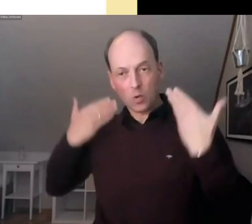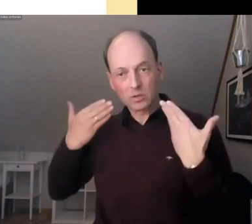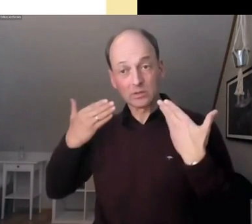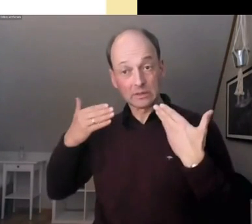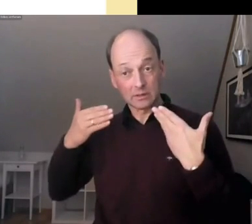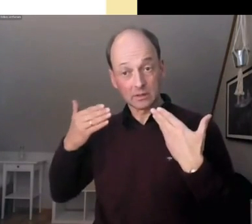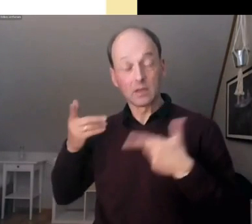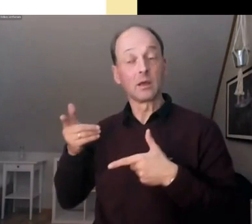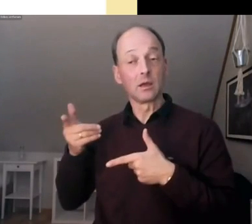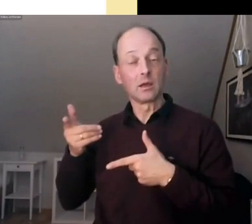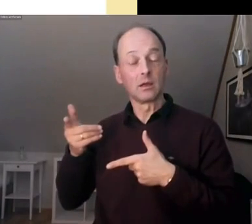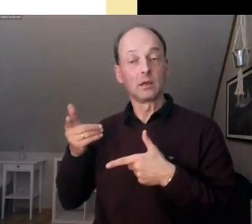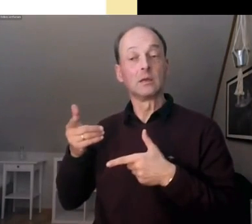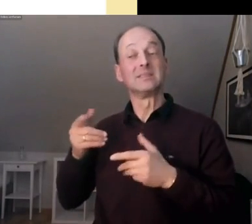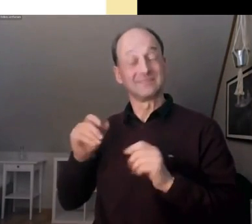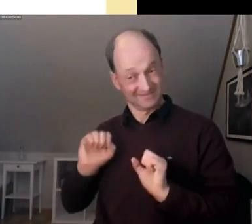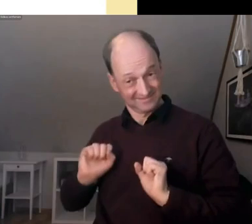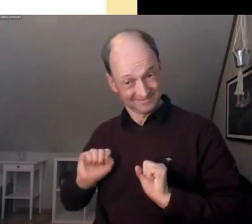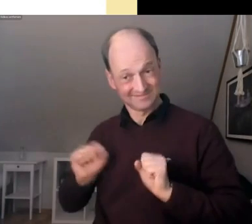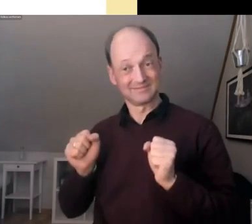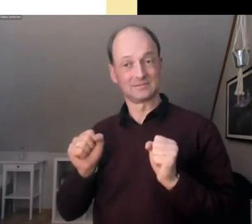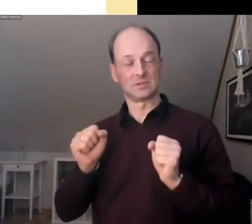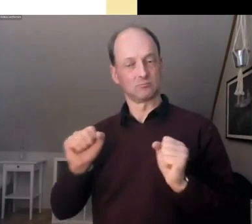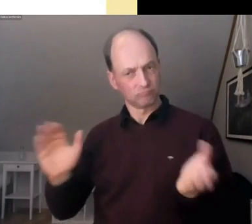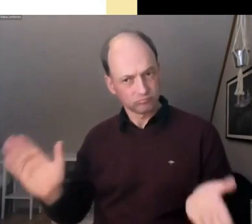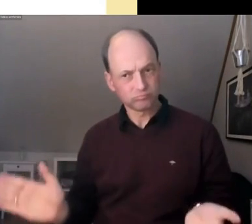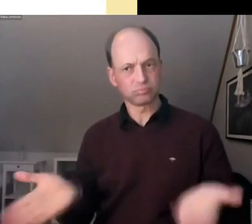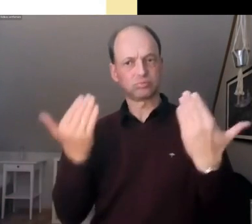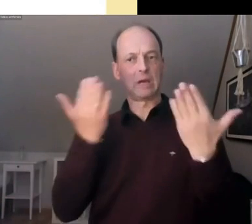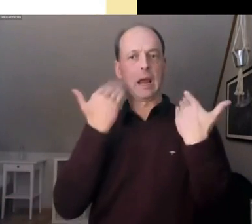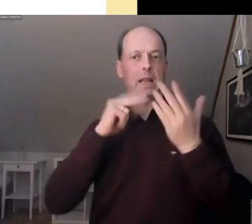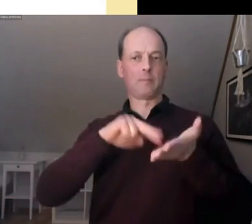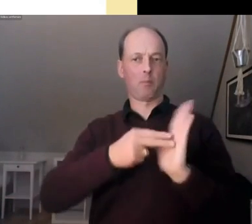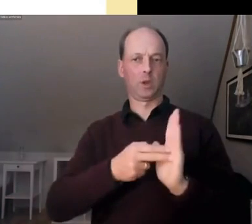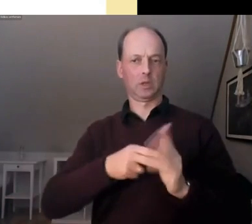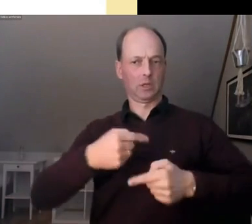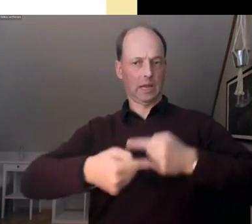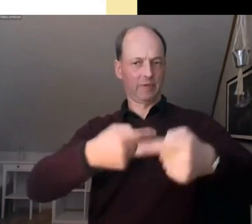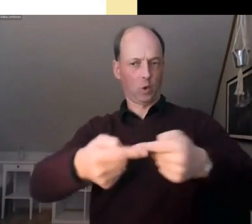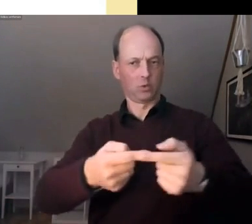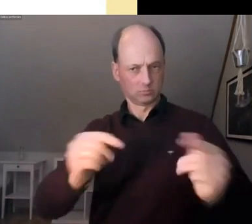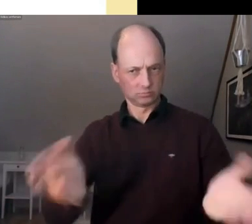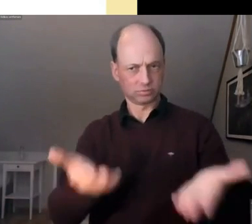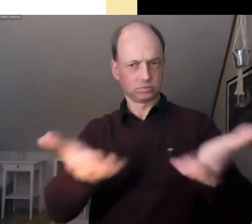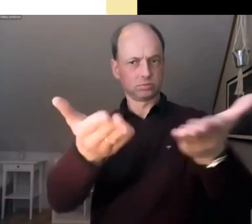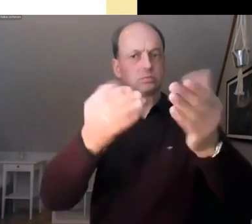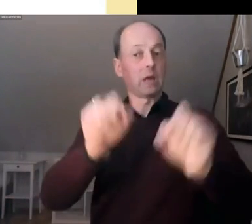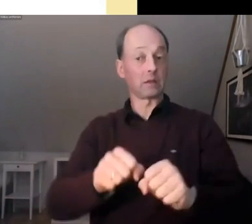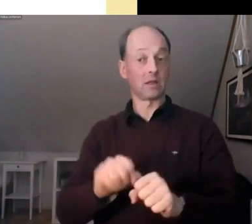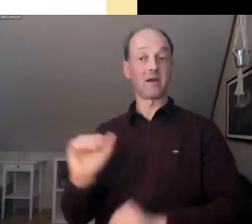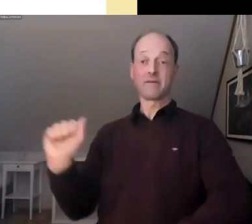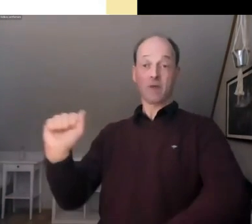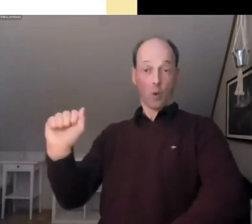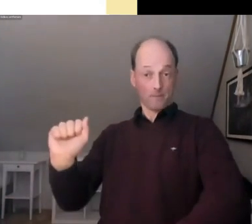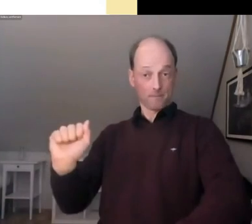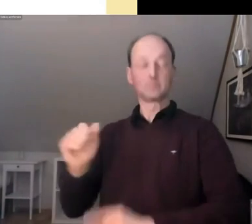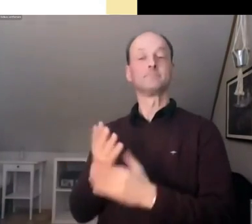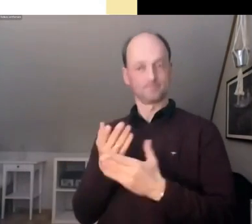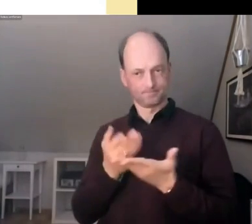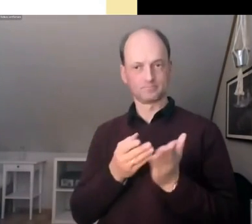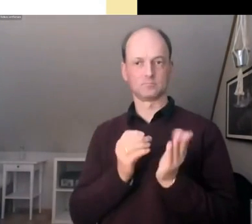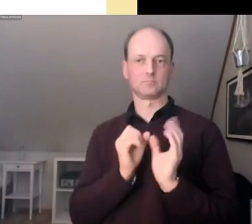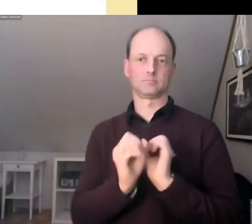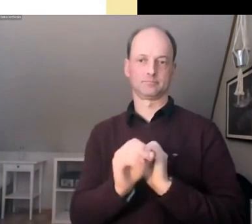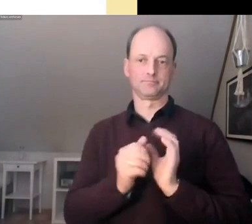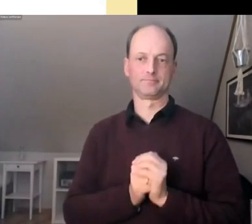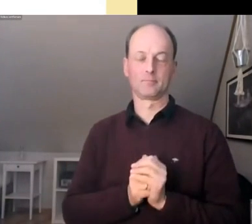Bewegung in die Klimapolitik und in andere kontroverse Fragen bringen können. Ich werde, das ist der